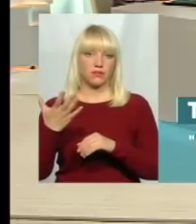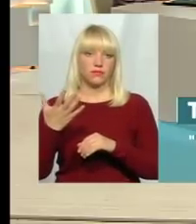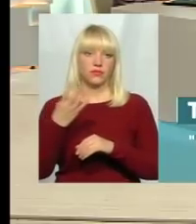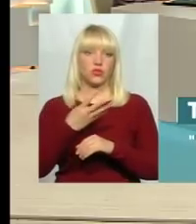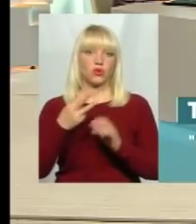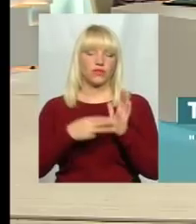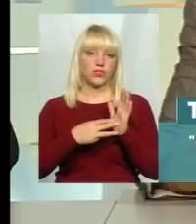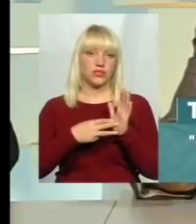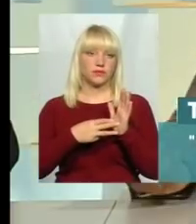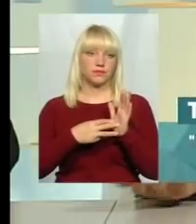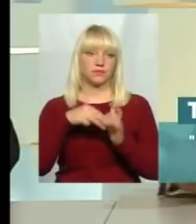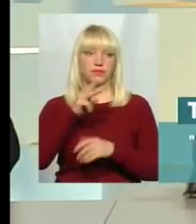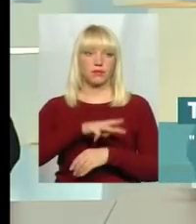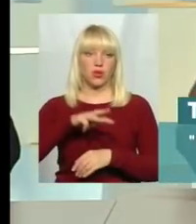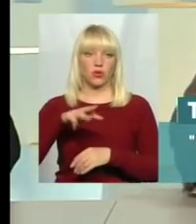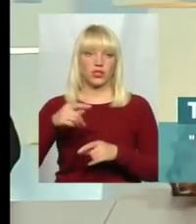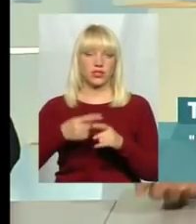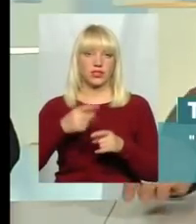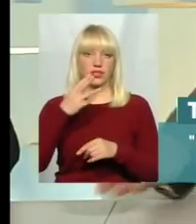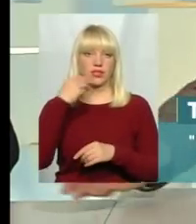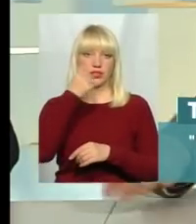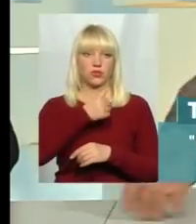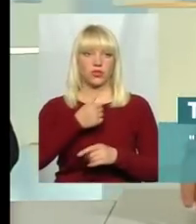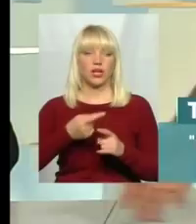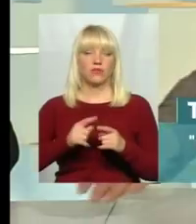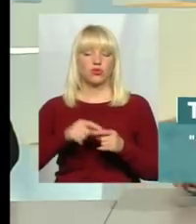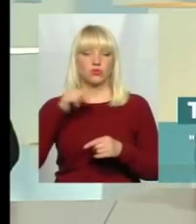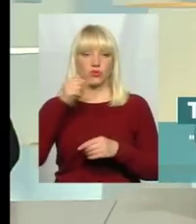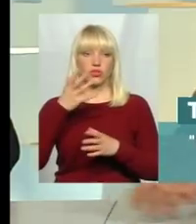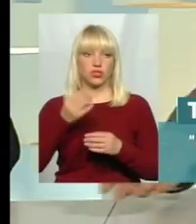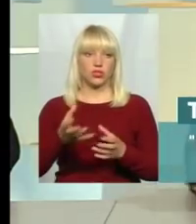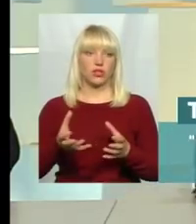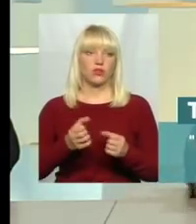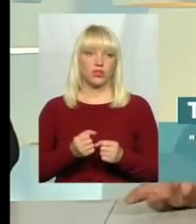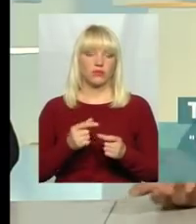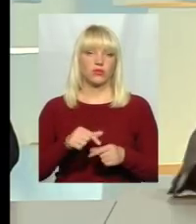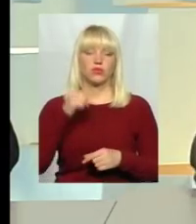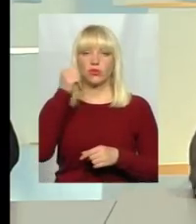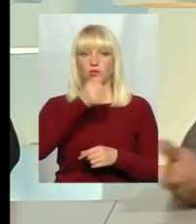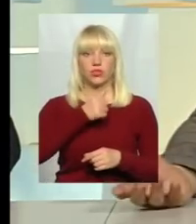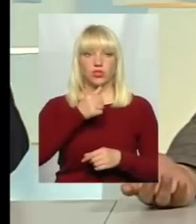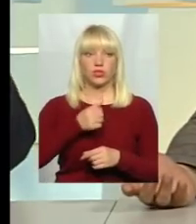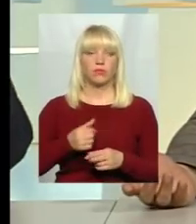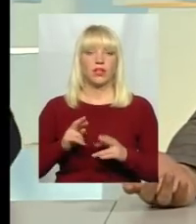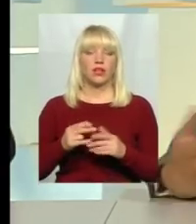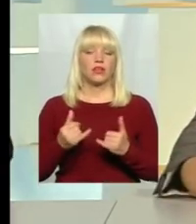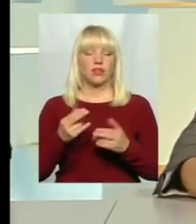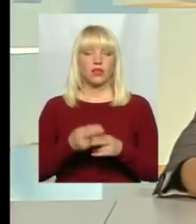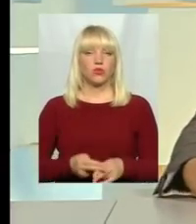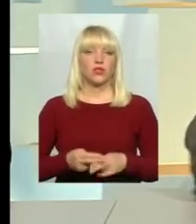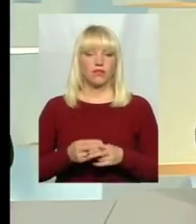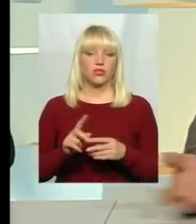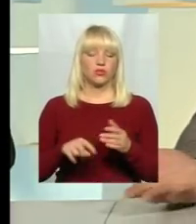48 мільйонів за цих три роки. В цьому році ще отримує, це вже з цьогорічними. Тобто, як для Дунаєвецької